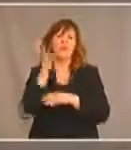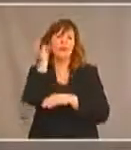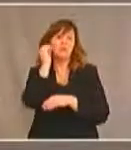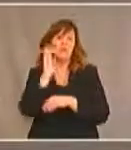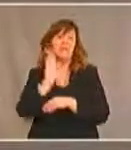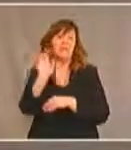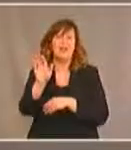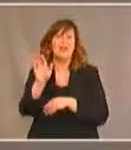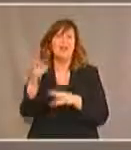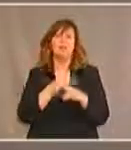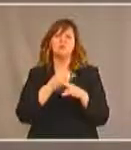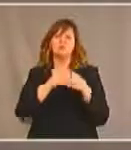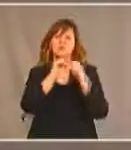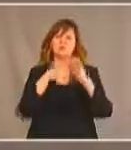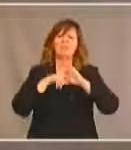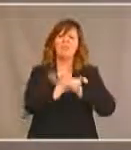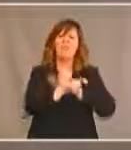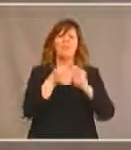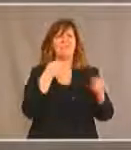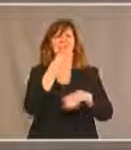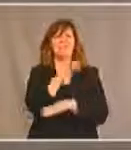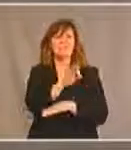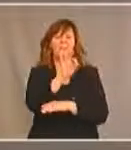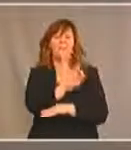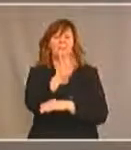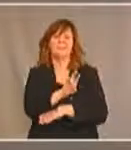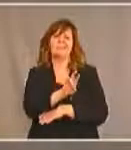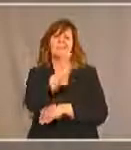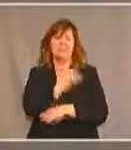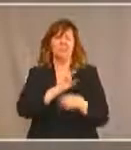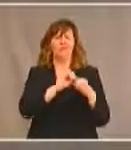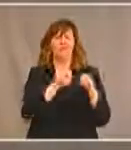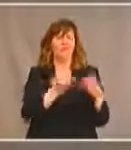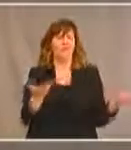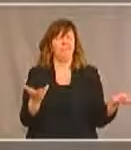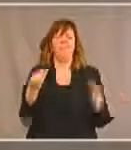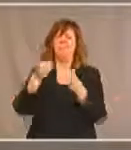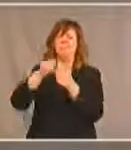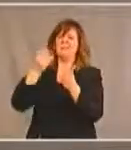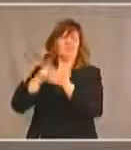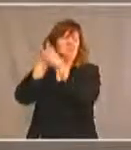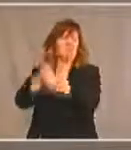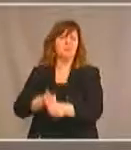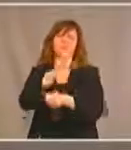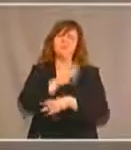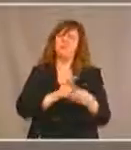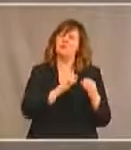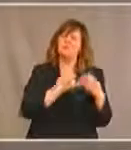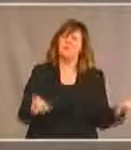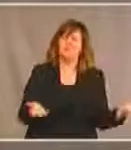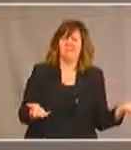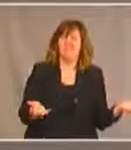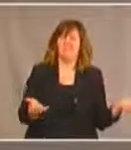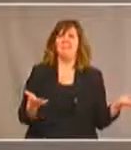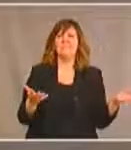démographiques de 1997 pour sa formule de financement. Il n'y a pas eu d'augmentation